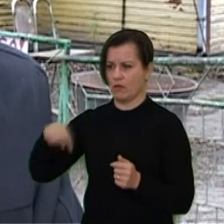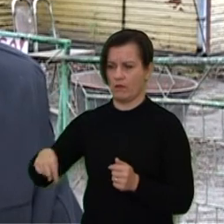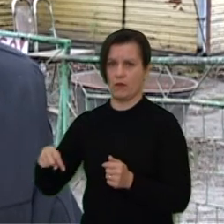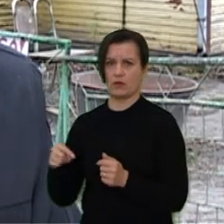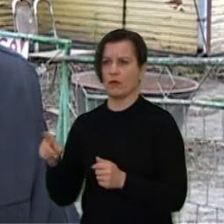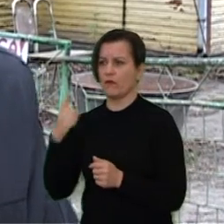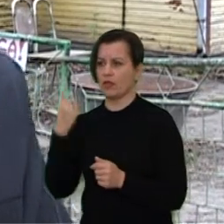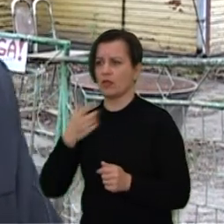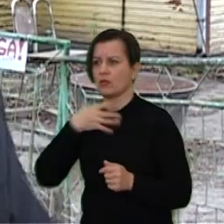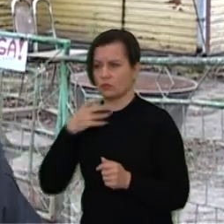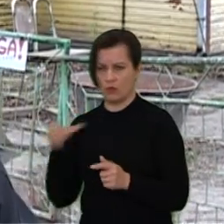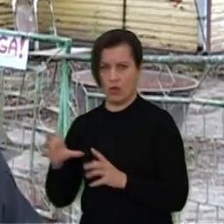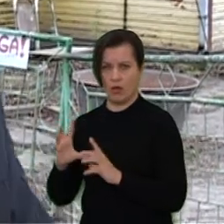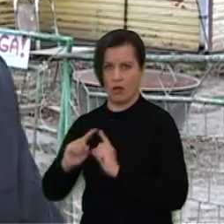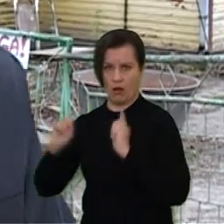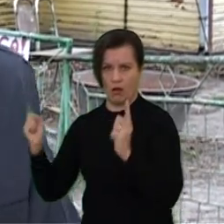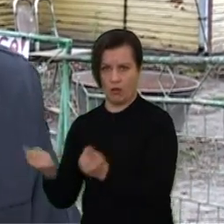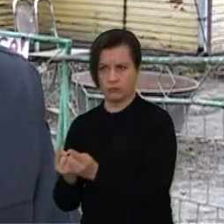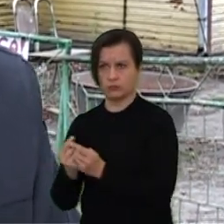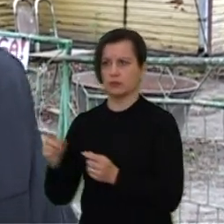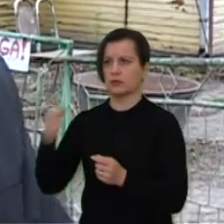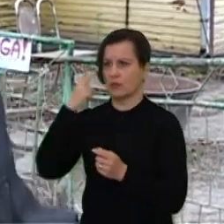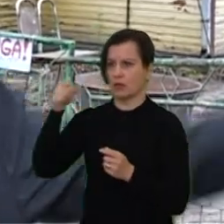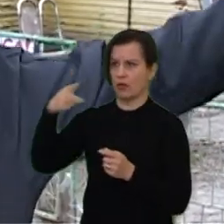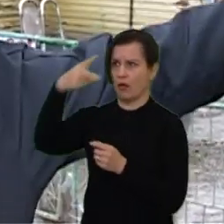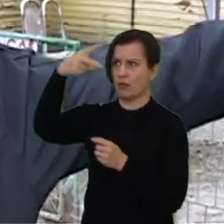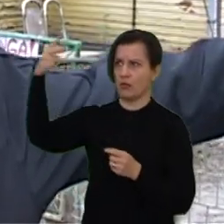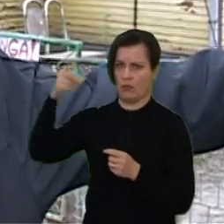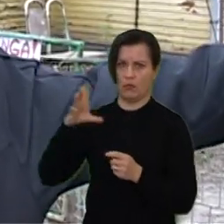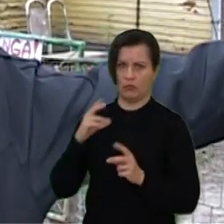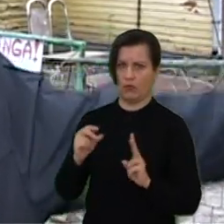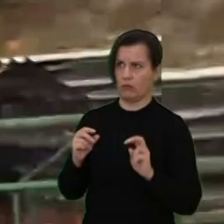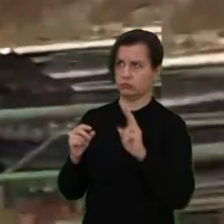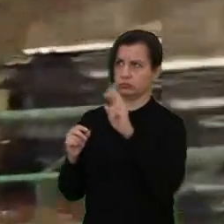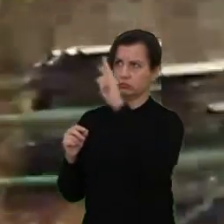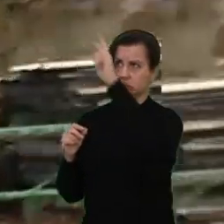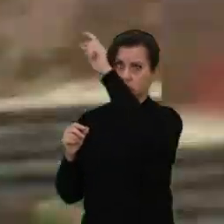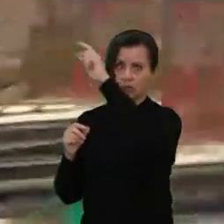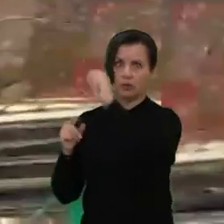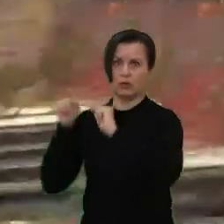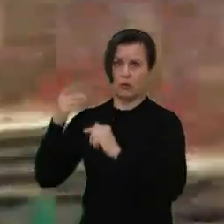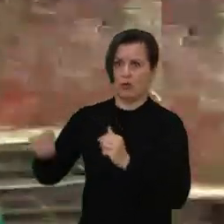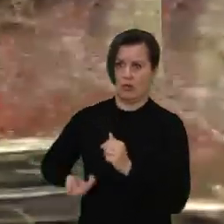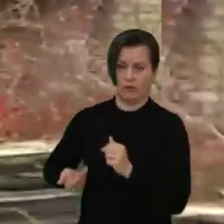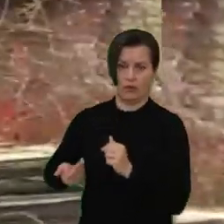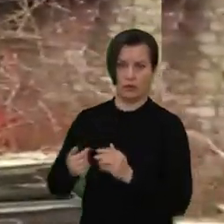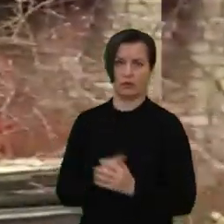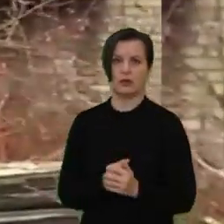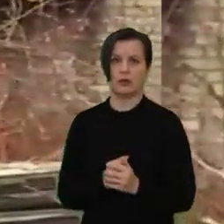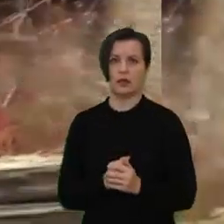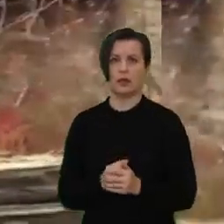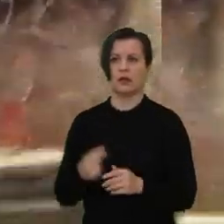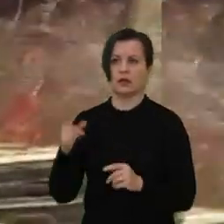rimtai pasiruošus, jinai paprasčiausiai vieną šunį pagavo tą, jie va ten viršo antroma aukštė tais laiktais pasirodo išlypėti, šuniukai ten gyveno.